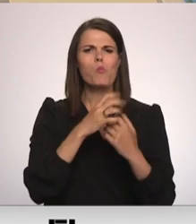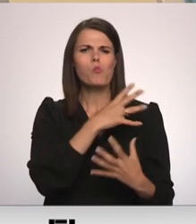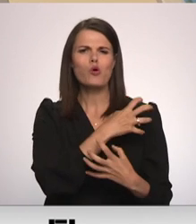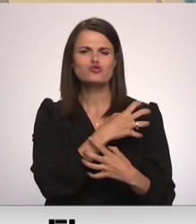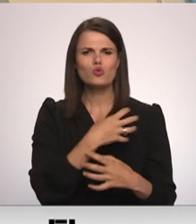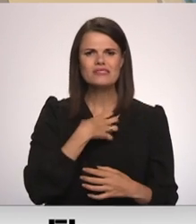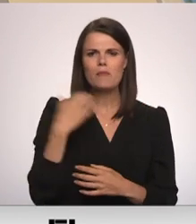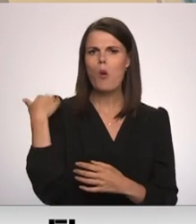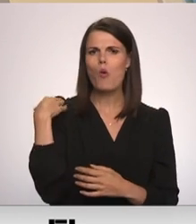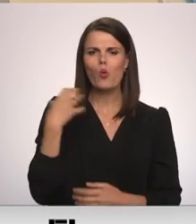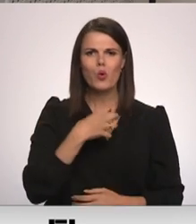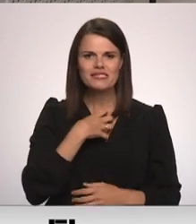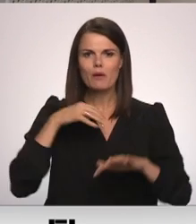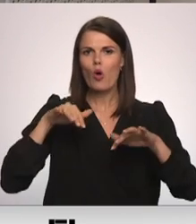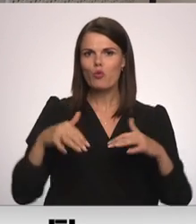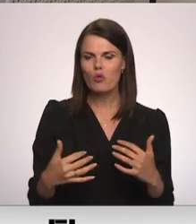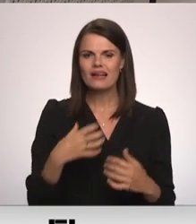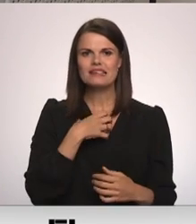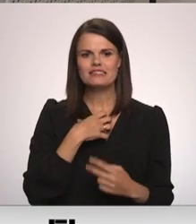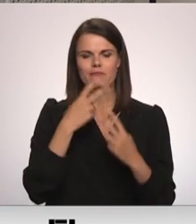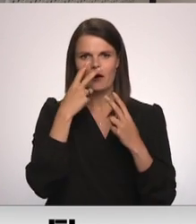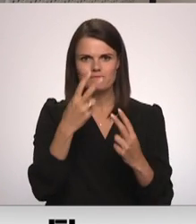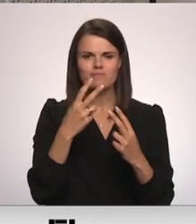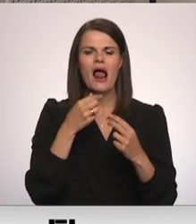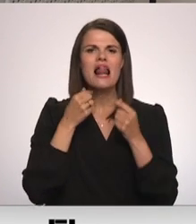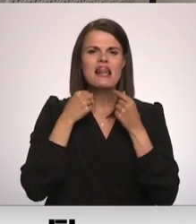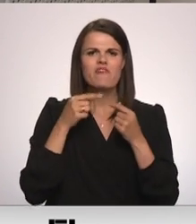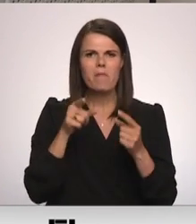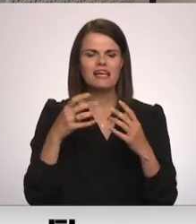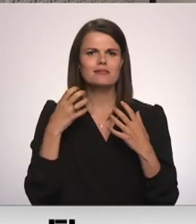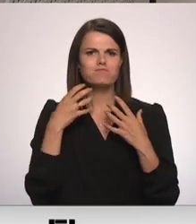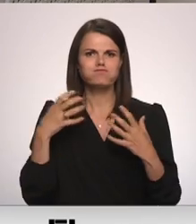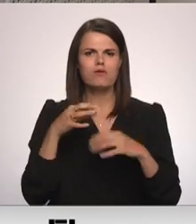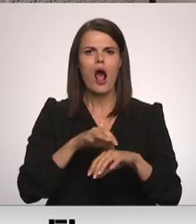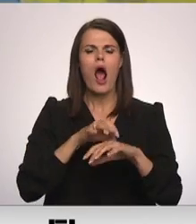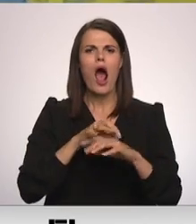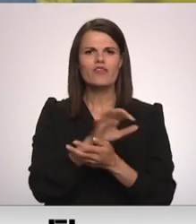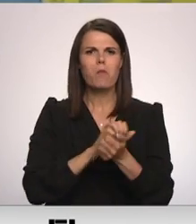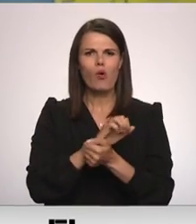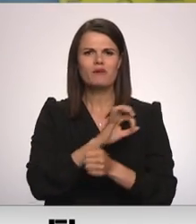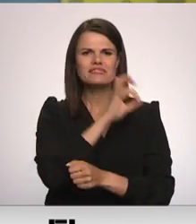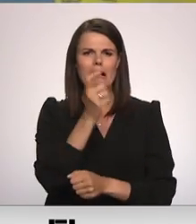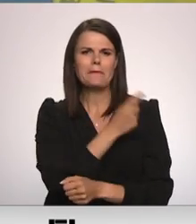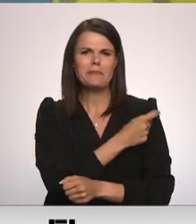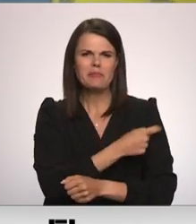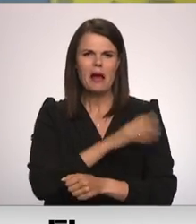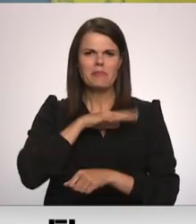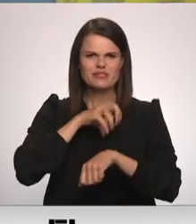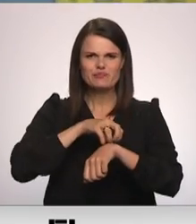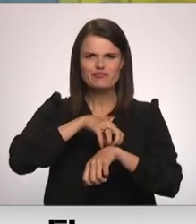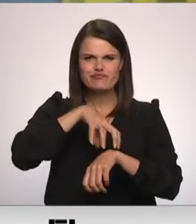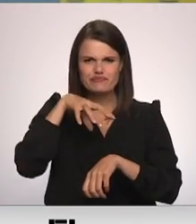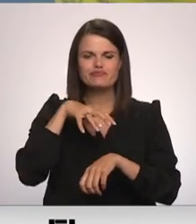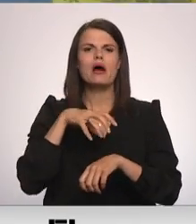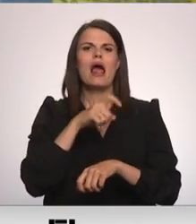sāpēm, nogrumu. Slimībai raksturīgi pietokuša limfmezgli un ātas bojājuma no izsitumiem līdz požļiem un krevelēm. Parasti